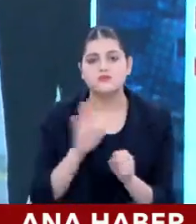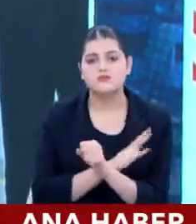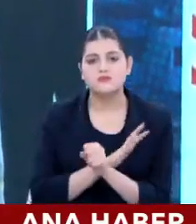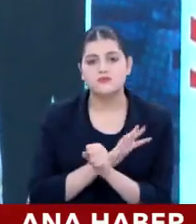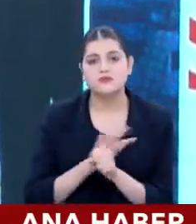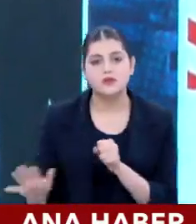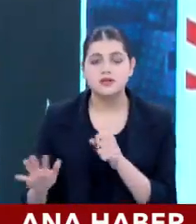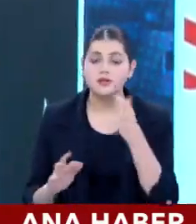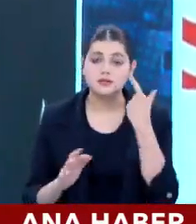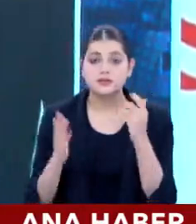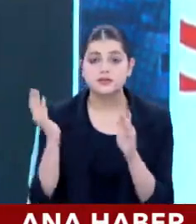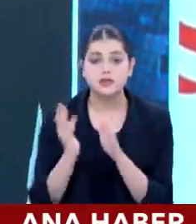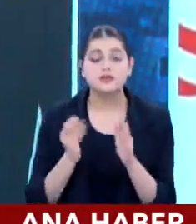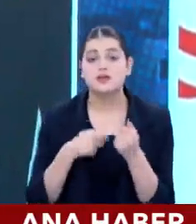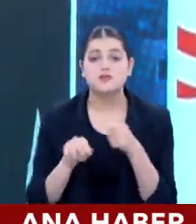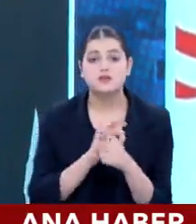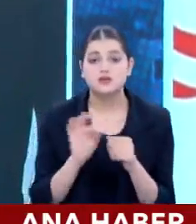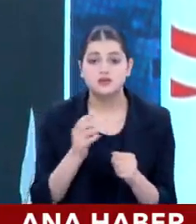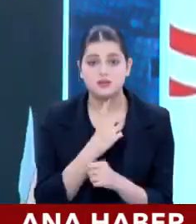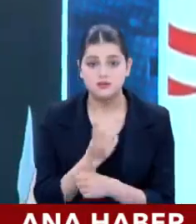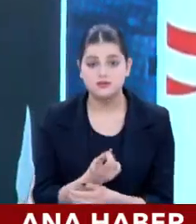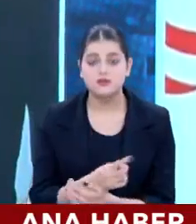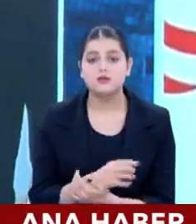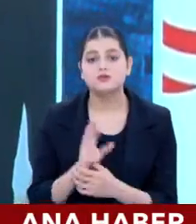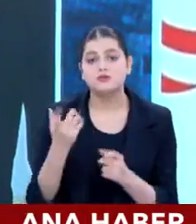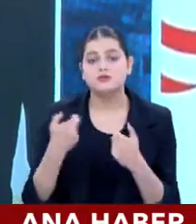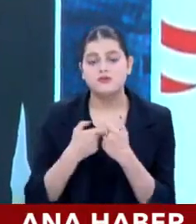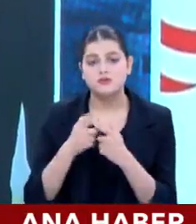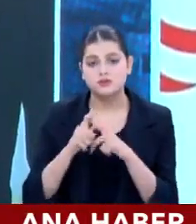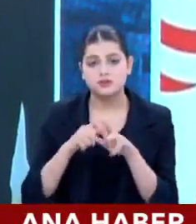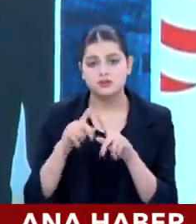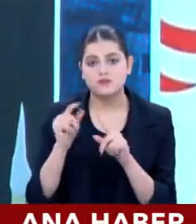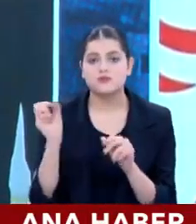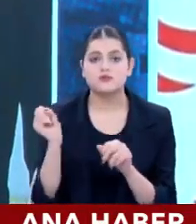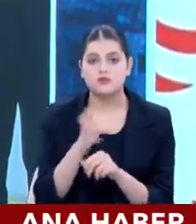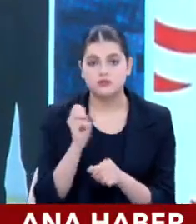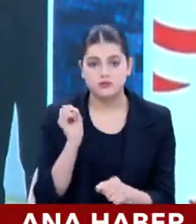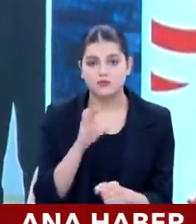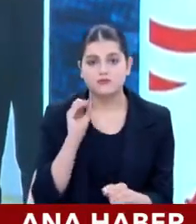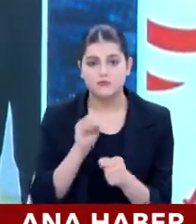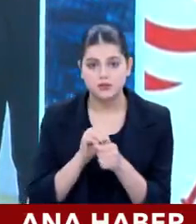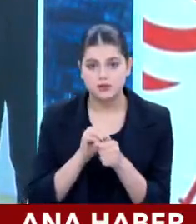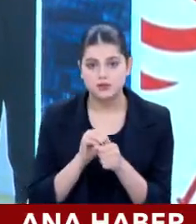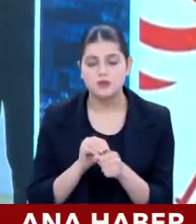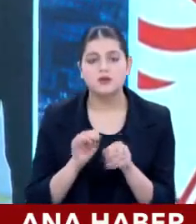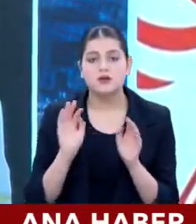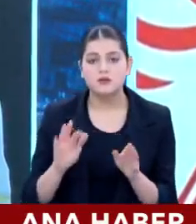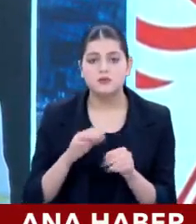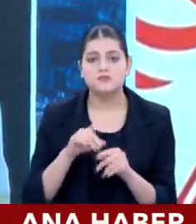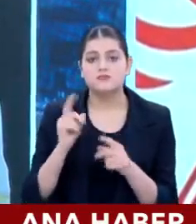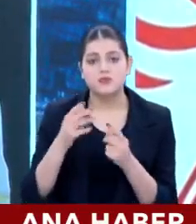ha İsrail'e saldırmayın dedi. Dedi de dedi. Sonra savaş gemileri gönderildi. USS'ler uçak gemileri gönderildi. Lakin